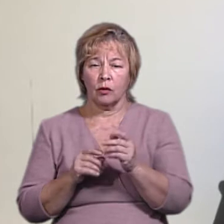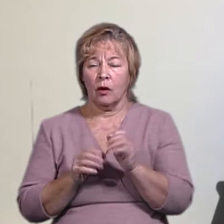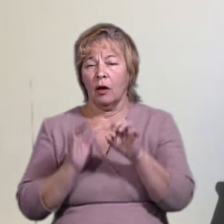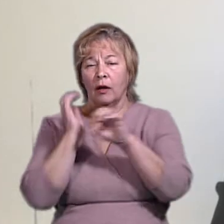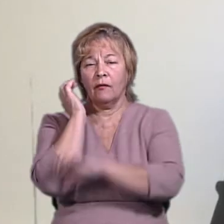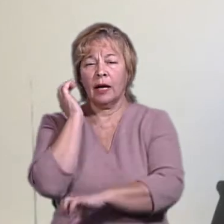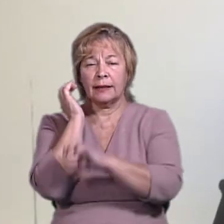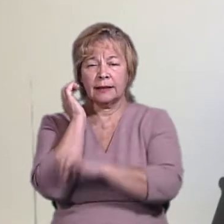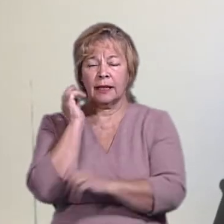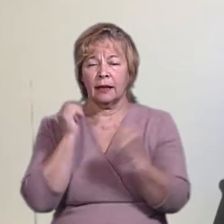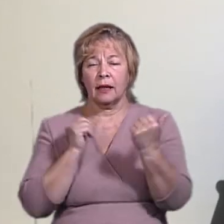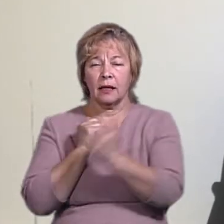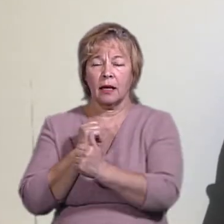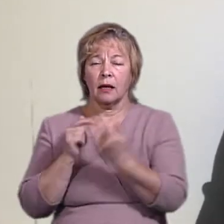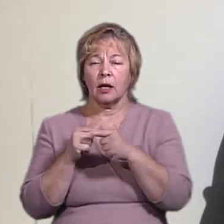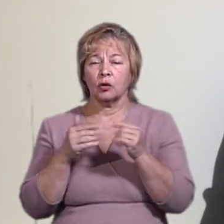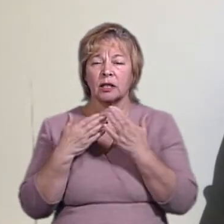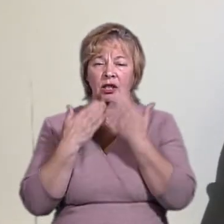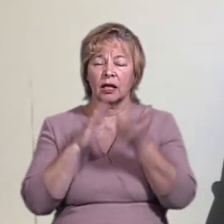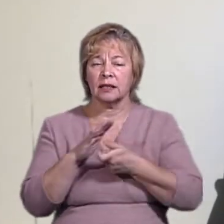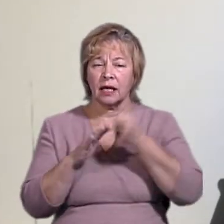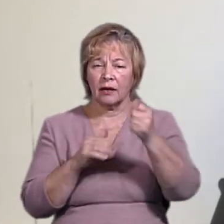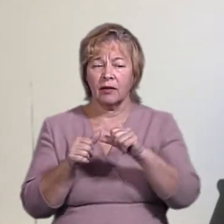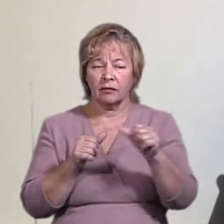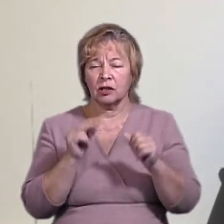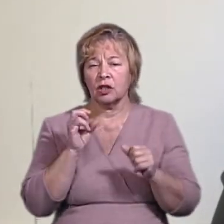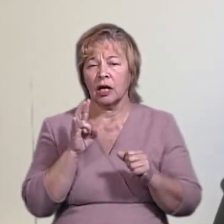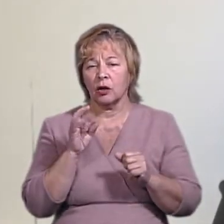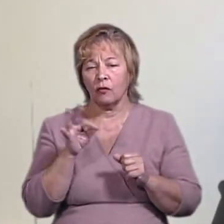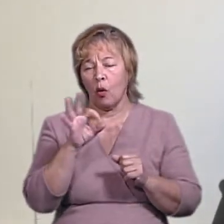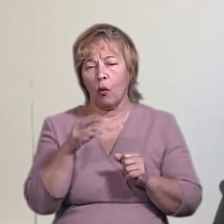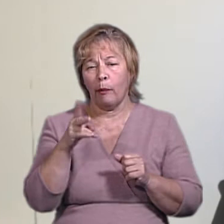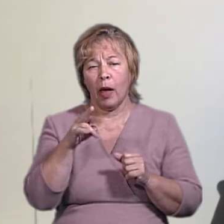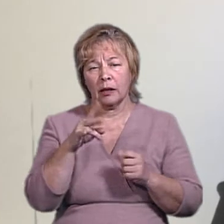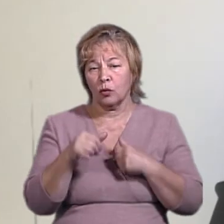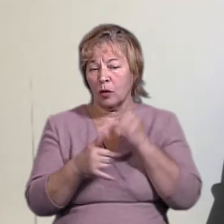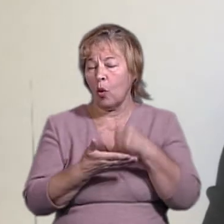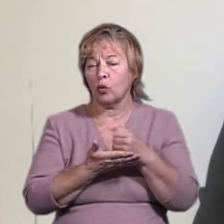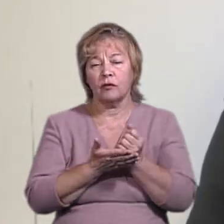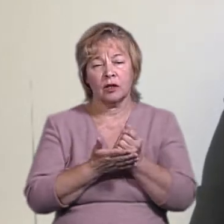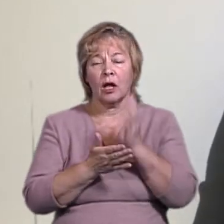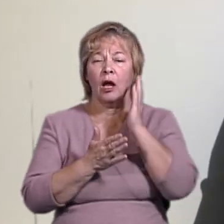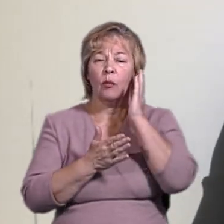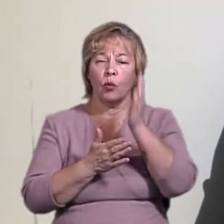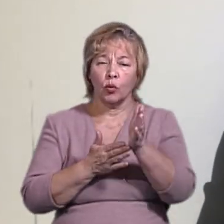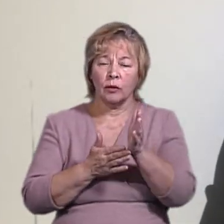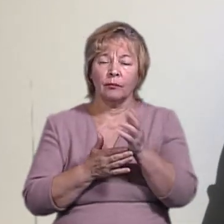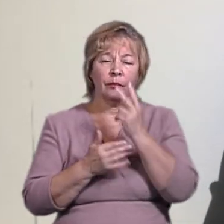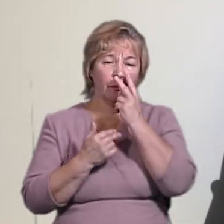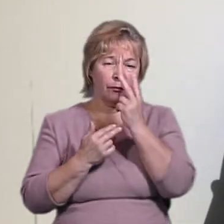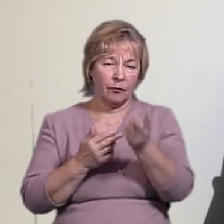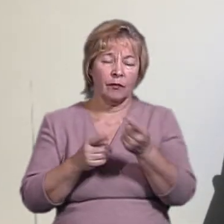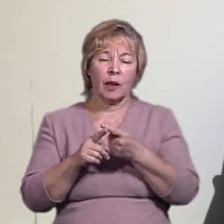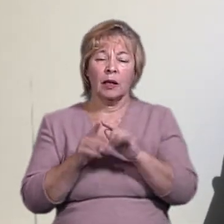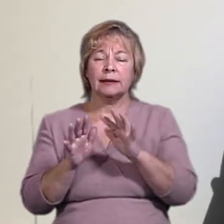тижня. Я вже читала заяви окремих членів про п'ятницю, але я не можу стверджувати. Будемо дивитися, як розвиватиметься ця